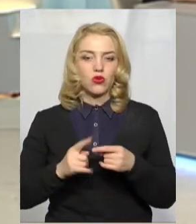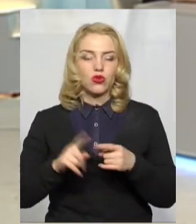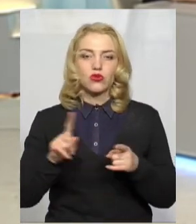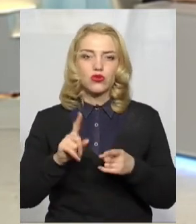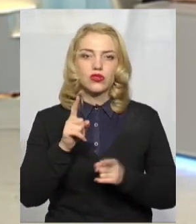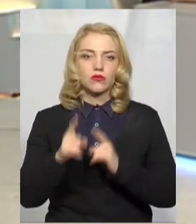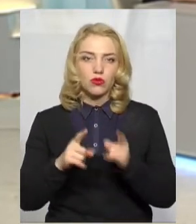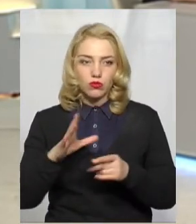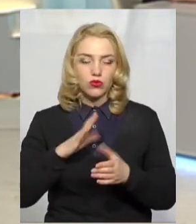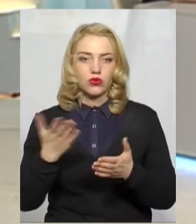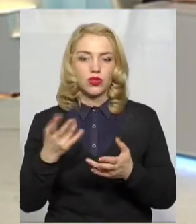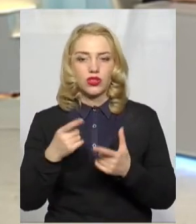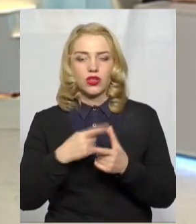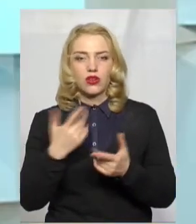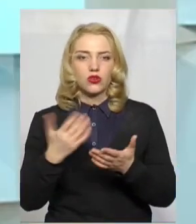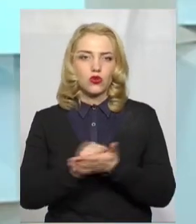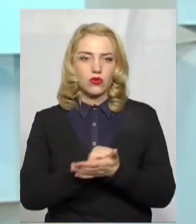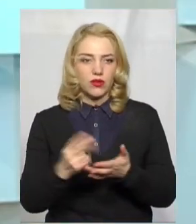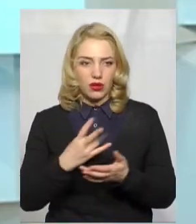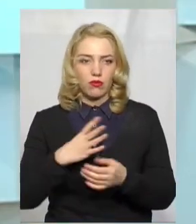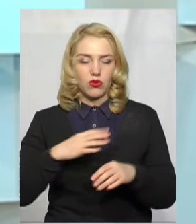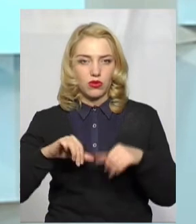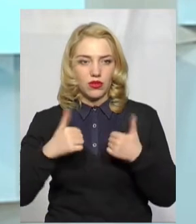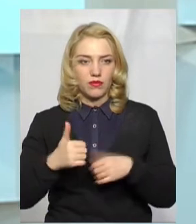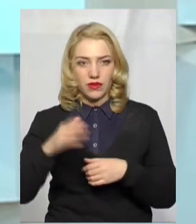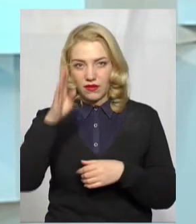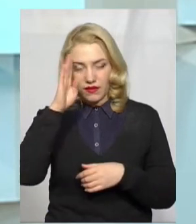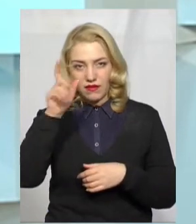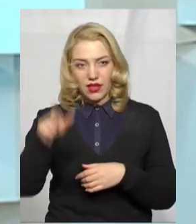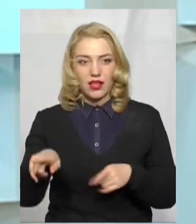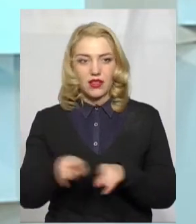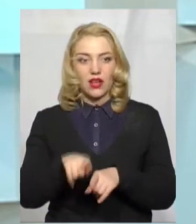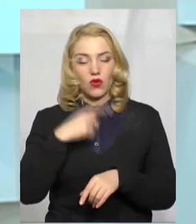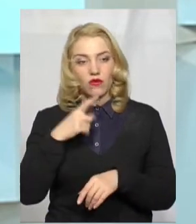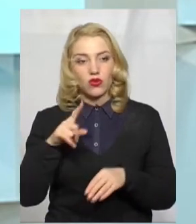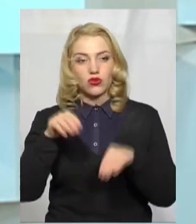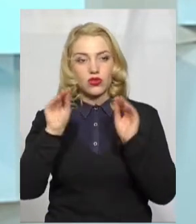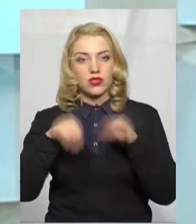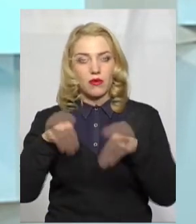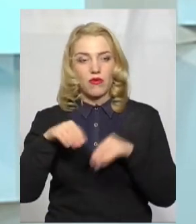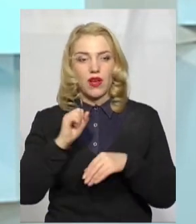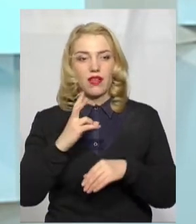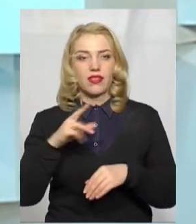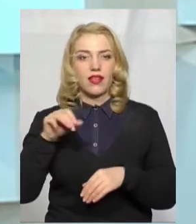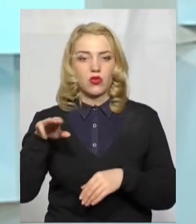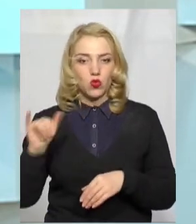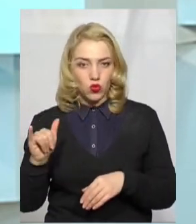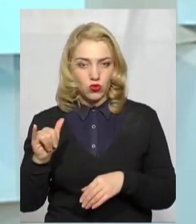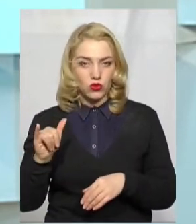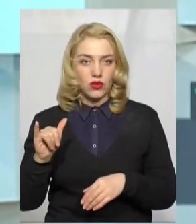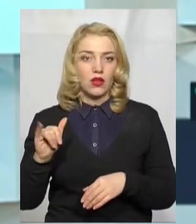Якось документально треба оформляти? Він так говорив, що заповнювали анкети, заповнювали